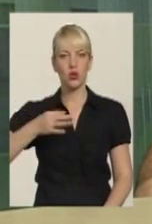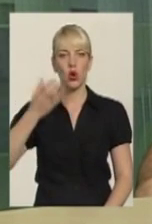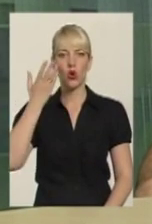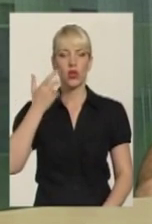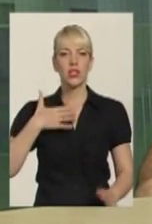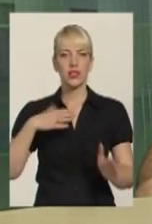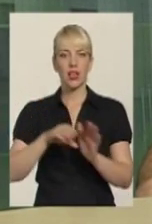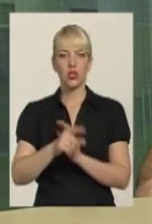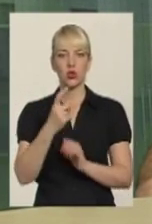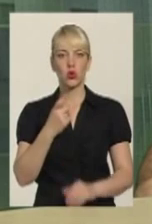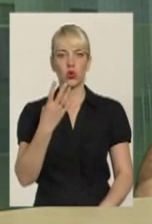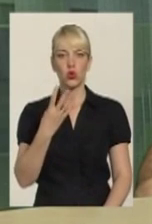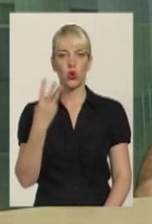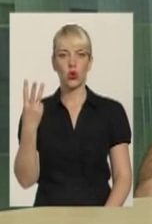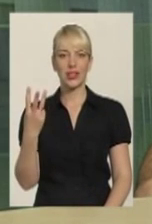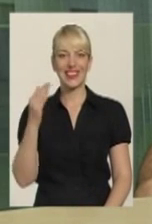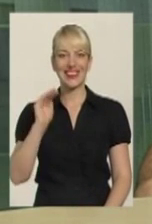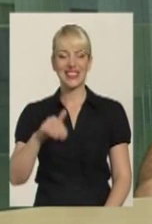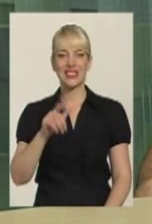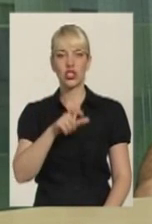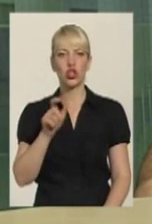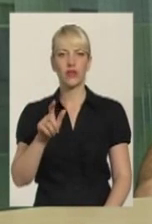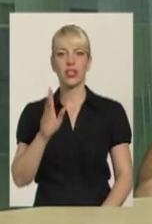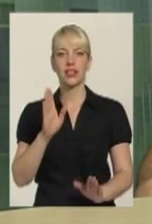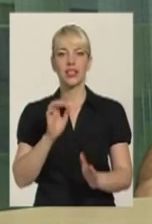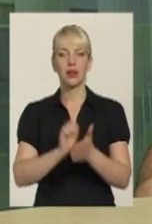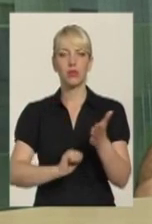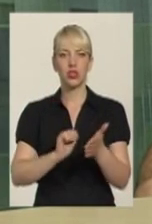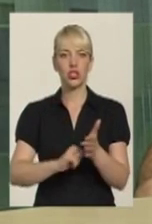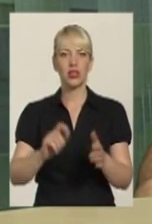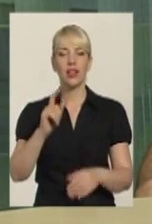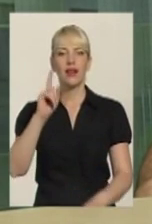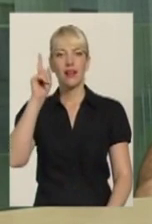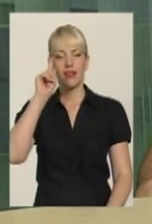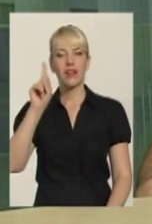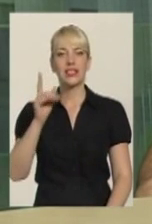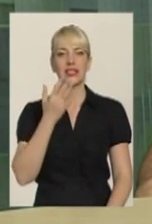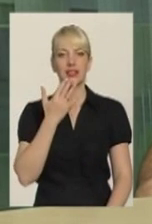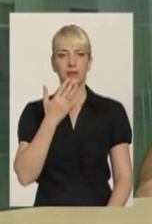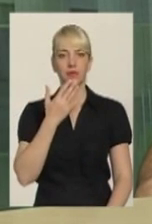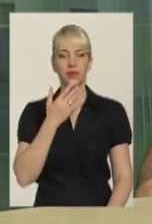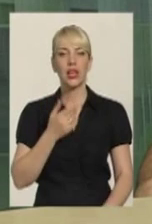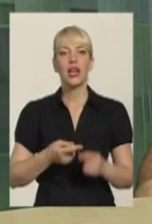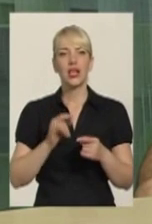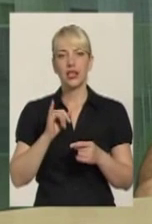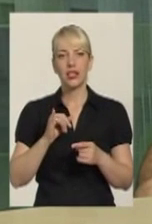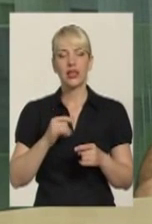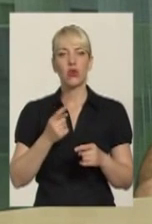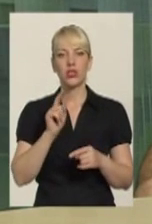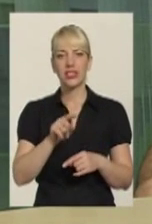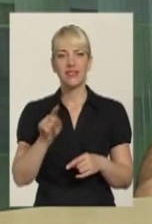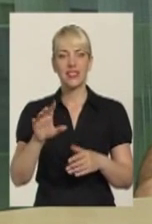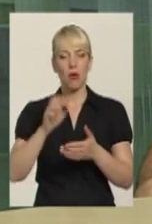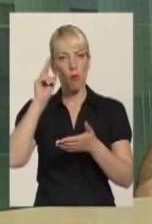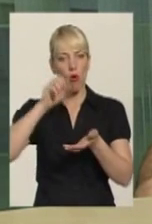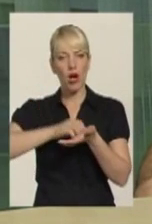коли загинуло 143 тисячі чоловік тільки за те, що вони були євреями. І ті всі такі показники,